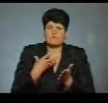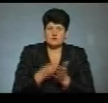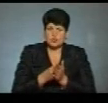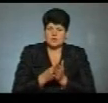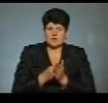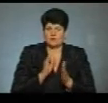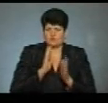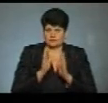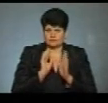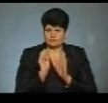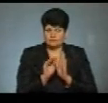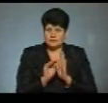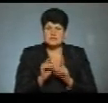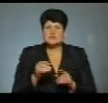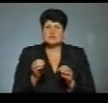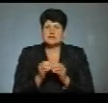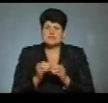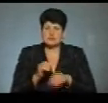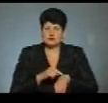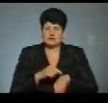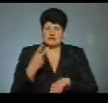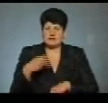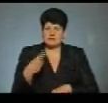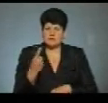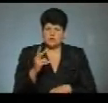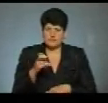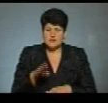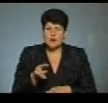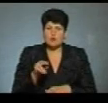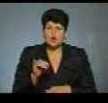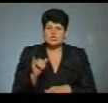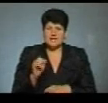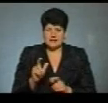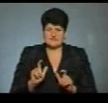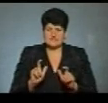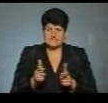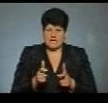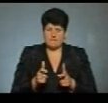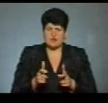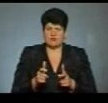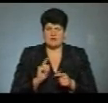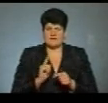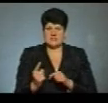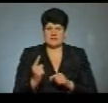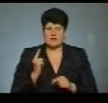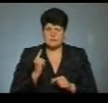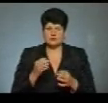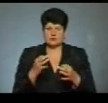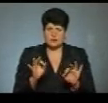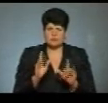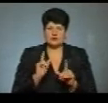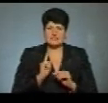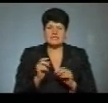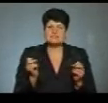Фейсбук, повідомив, що з 10-ї години 21 квітня Почаєв закривають на в'їзд і виїзд. Пропускатимуть тільки